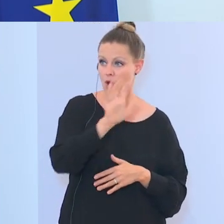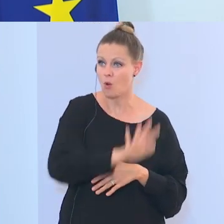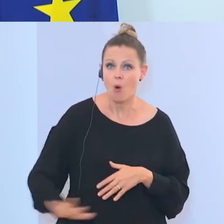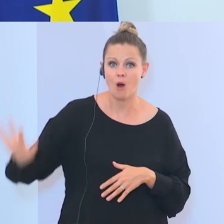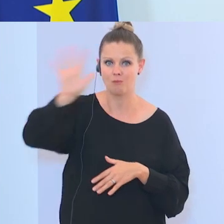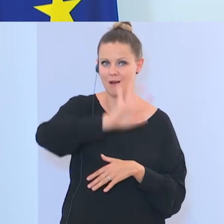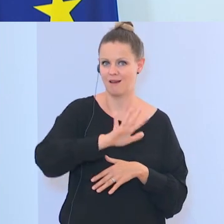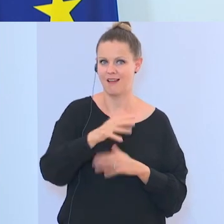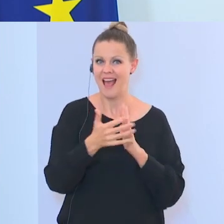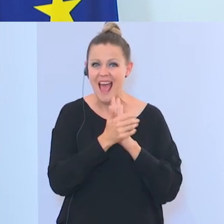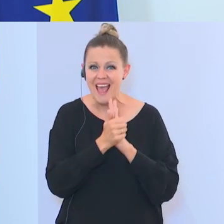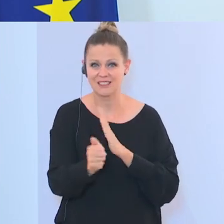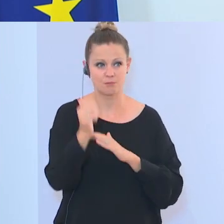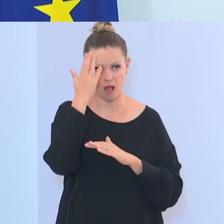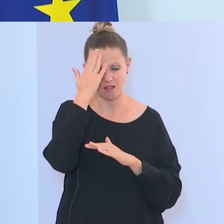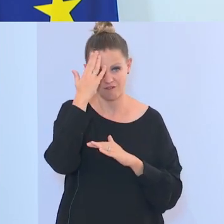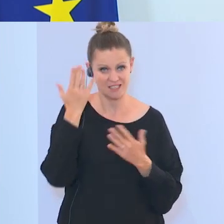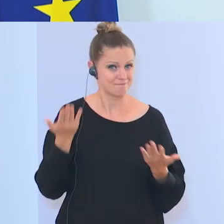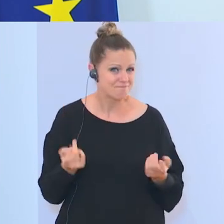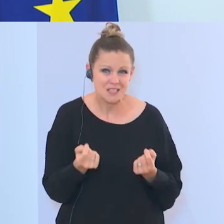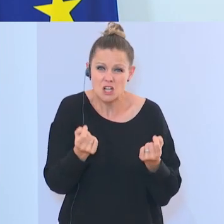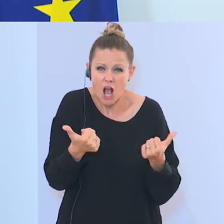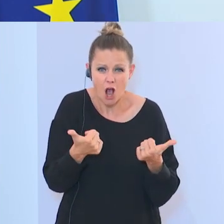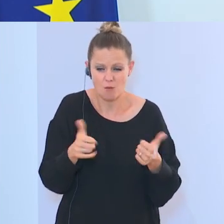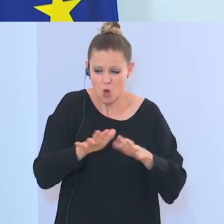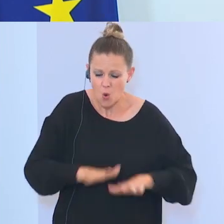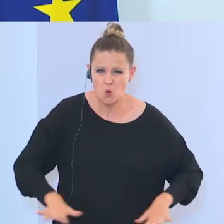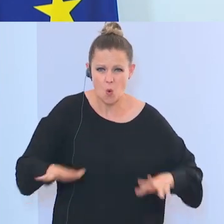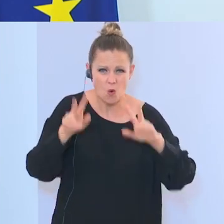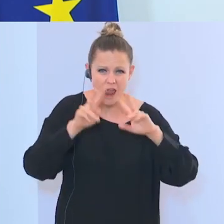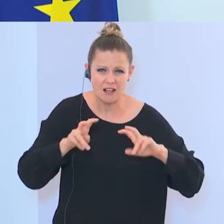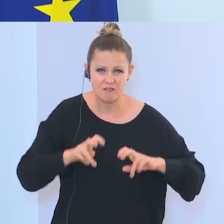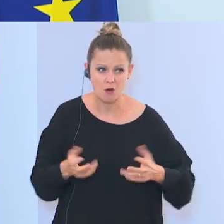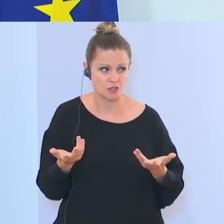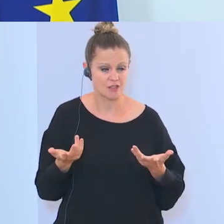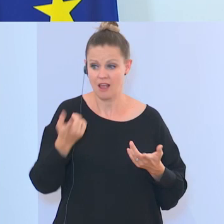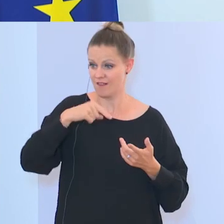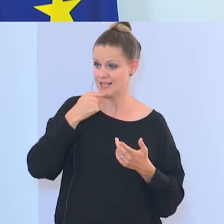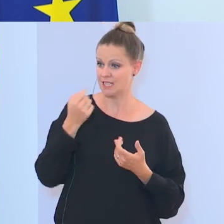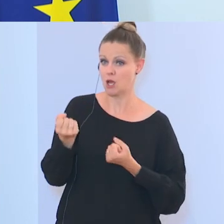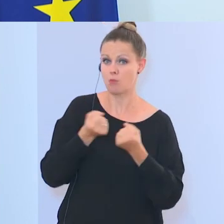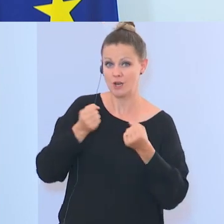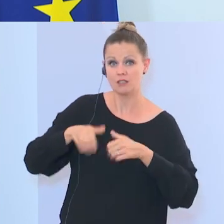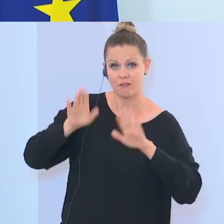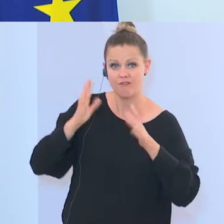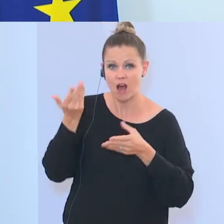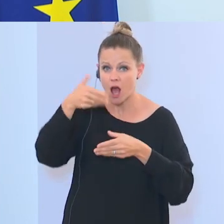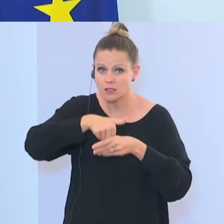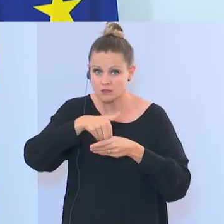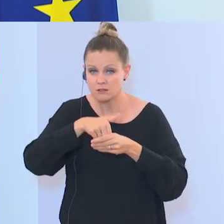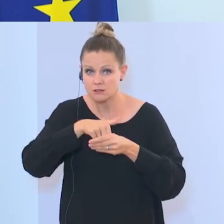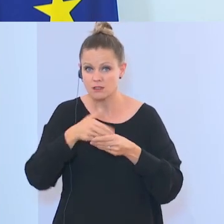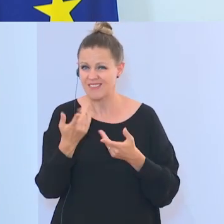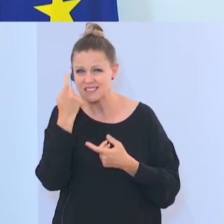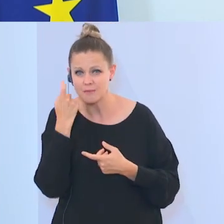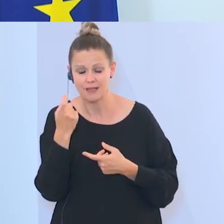Expertise, auch kaum Grundlagenforschung, allein wenn wir sagen politischer Islam und was damit gemeint ist. Und das ist ganz